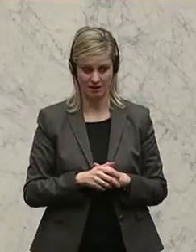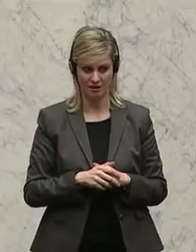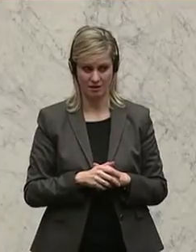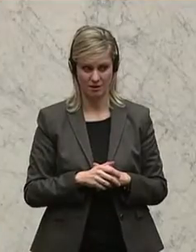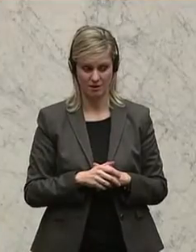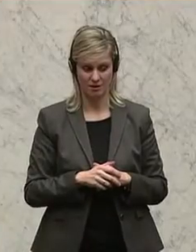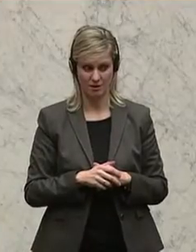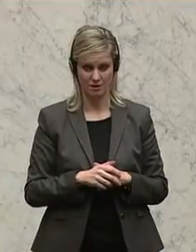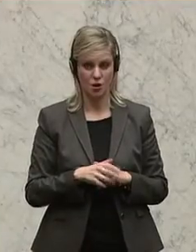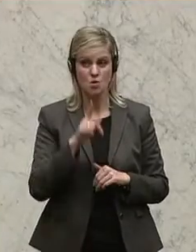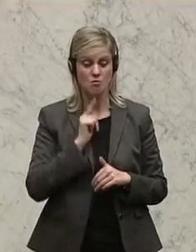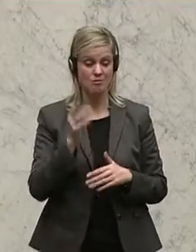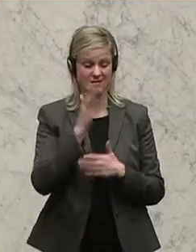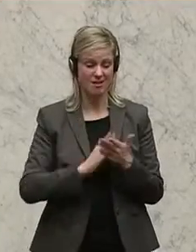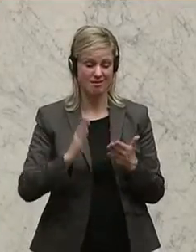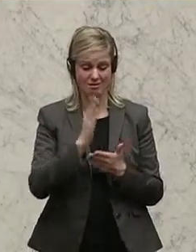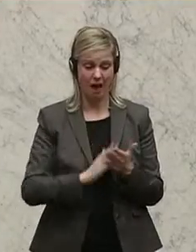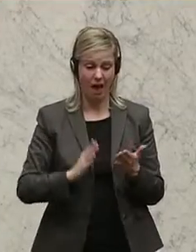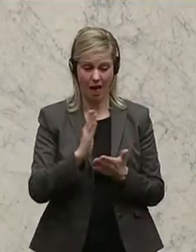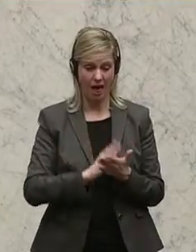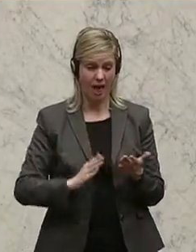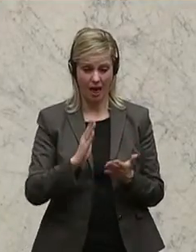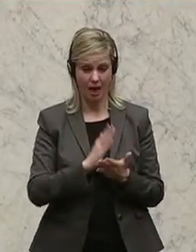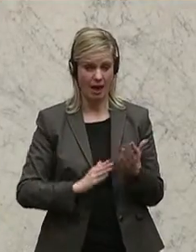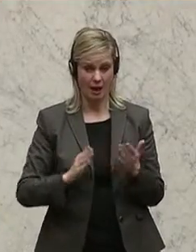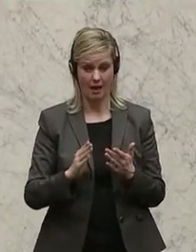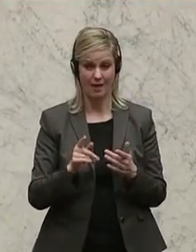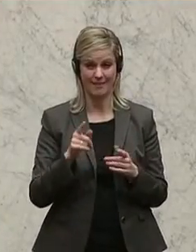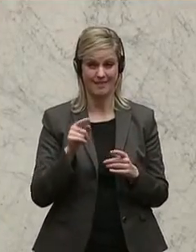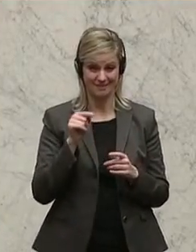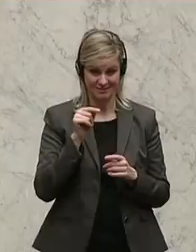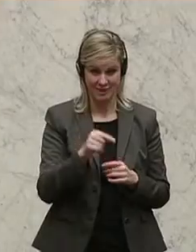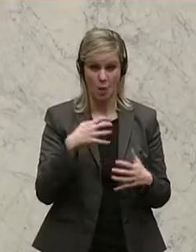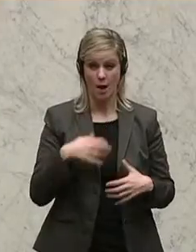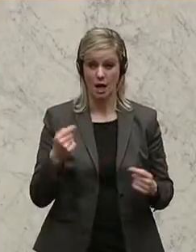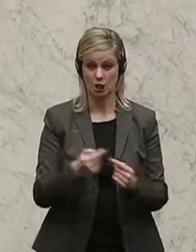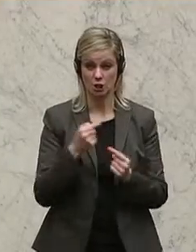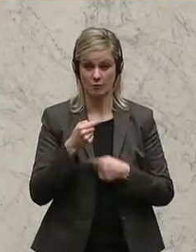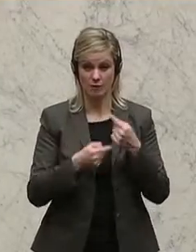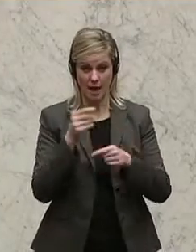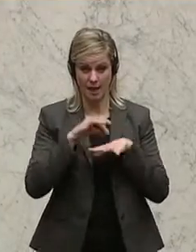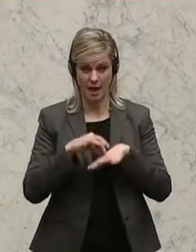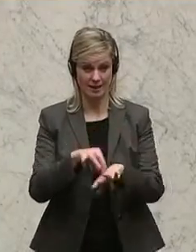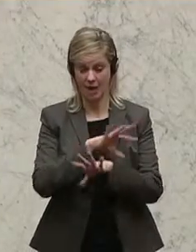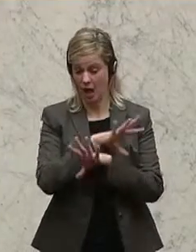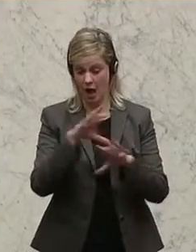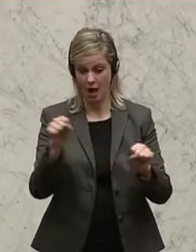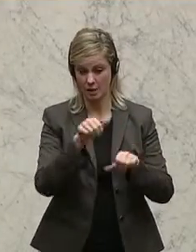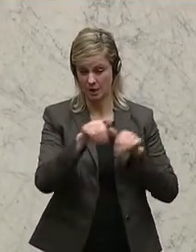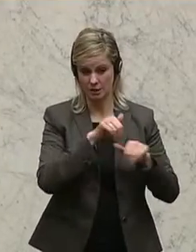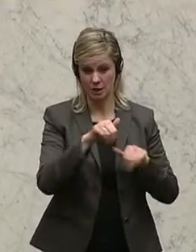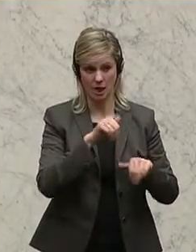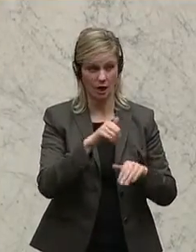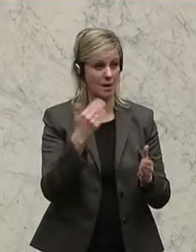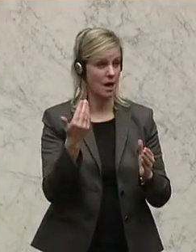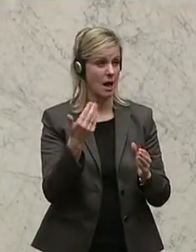einem Bruchteil derartige Organstreitverfahren einführen und alle Akten aus dem Ministerium abgezogen